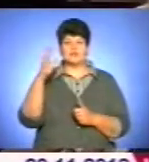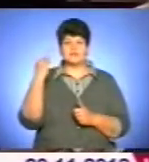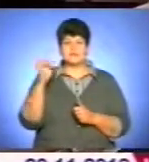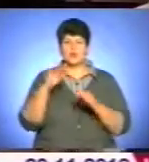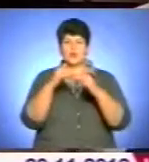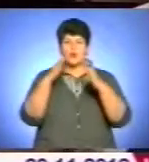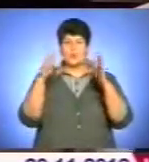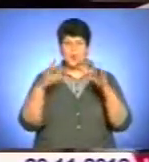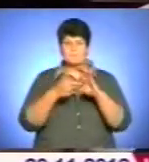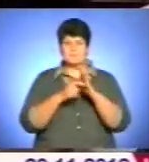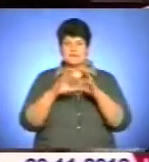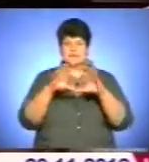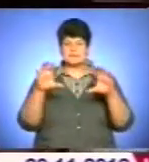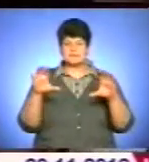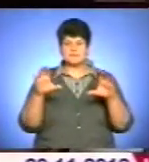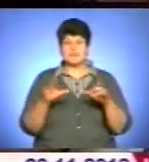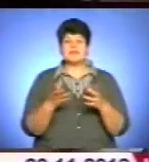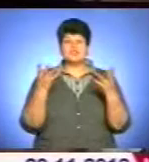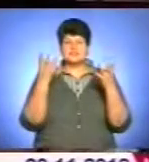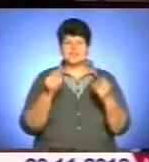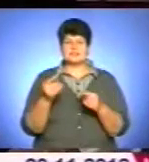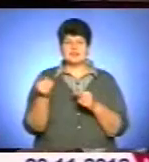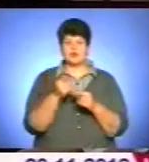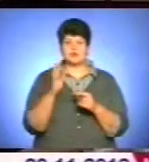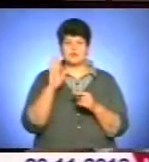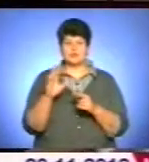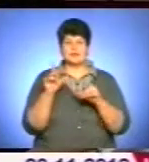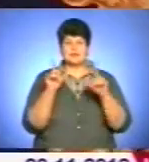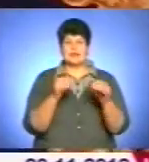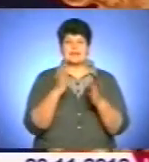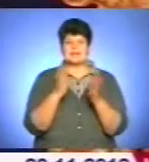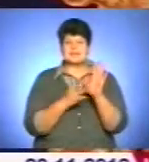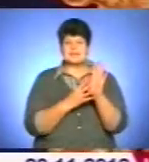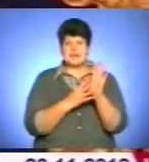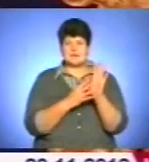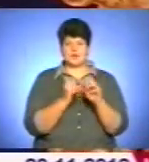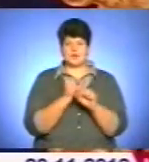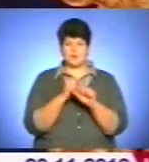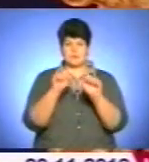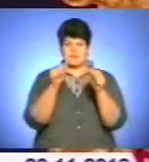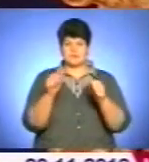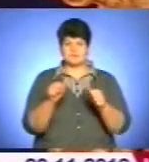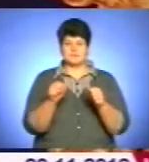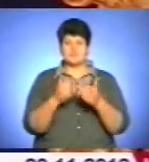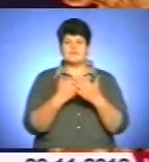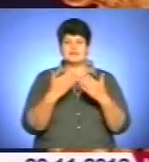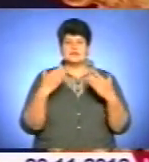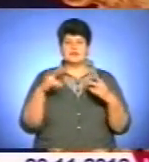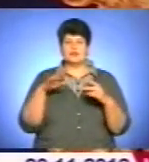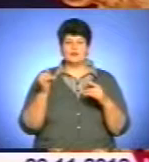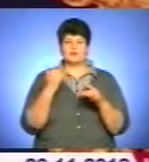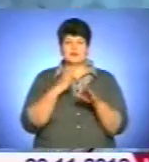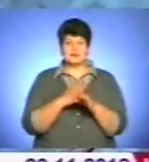І дуже приємно також те, що з Тернопільщини на цю виставку їде 9 робіт. Виставка у Луврі є результатом тривалої